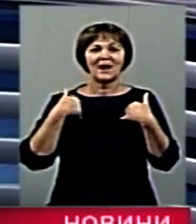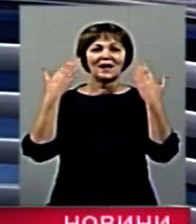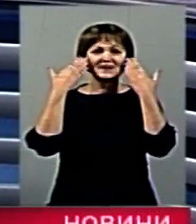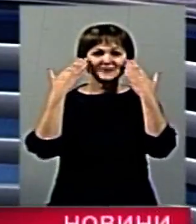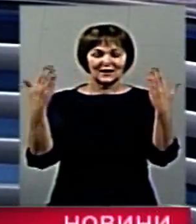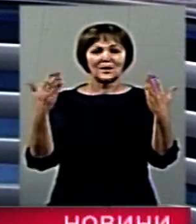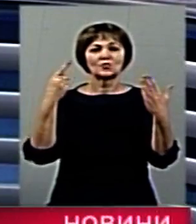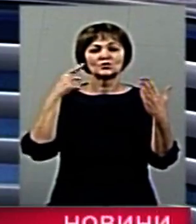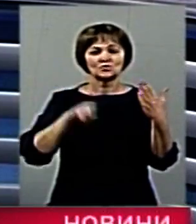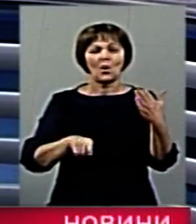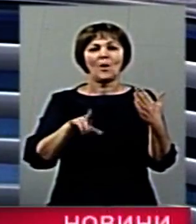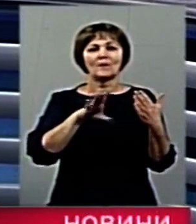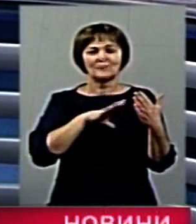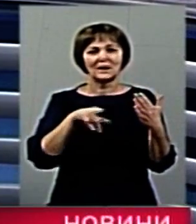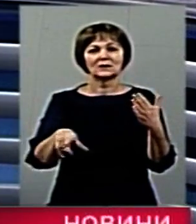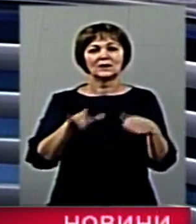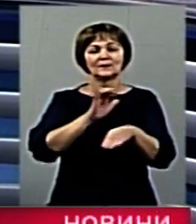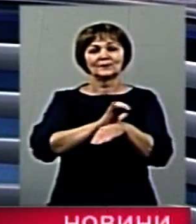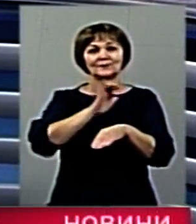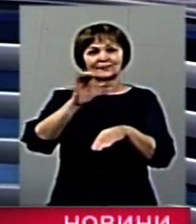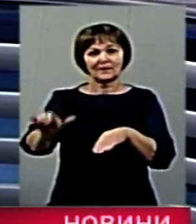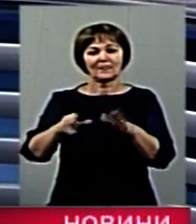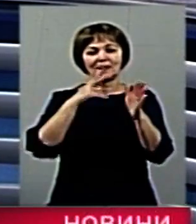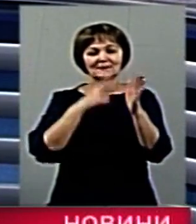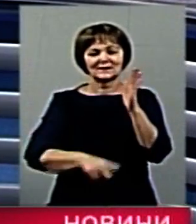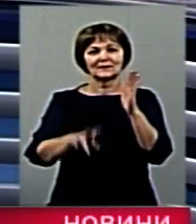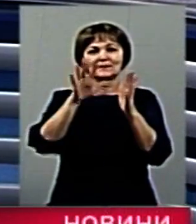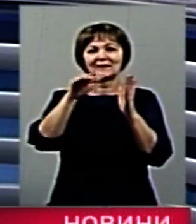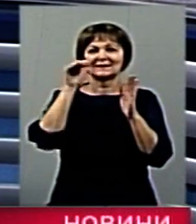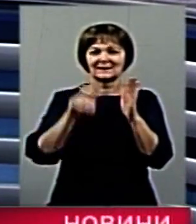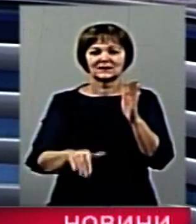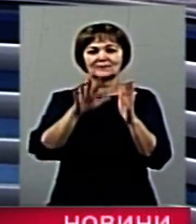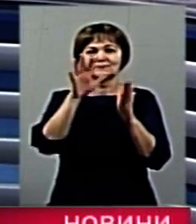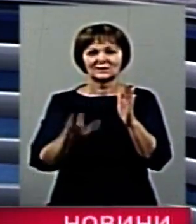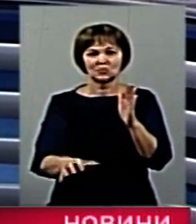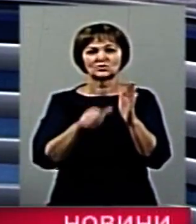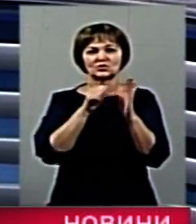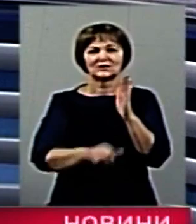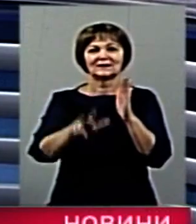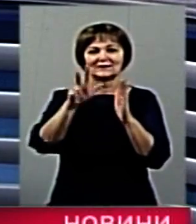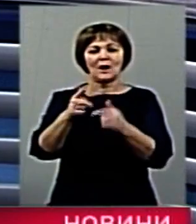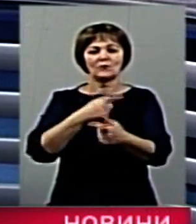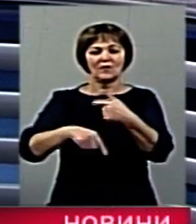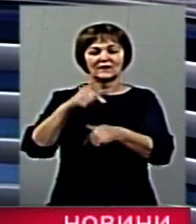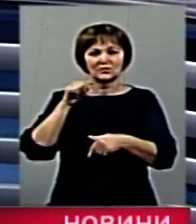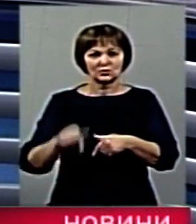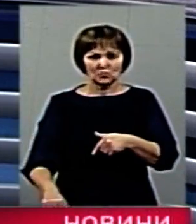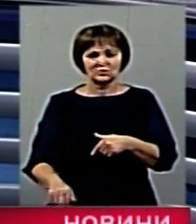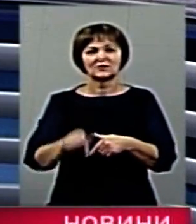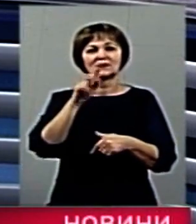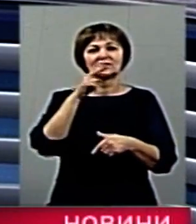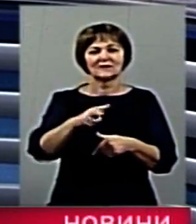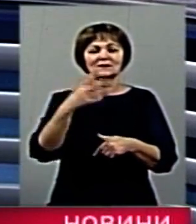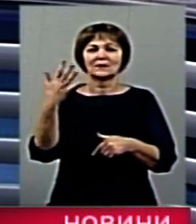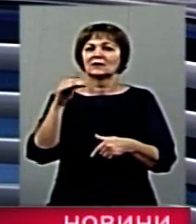з території Житомирщини було вивезено 75 553 людини, із них повернулися 50 тисяч, 25